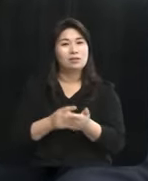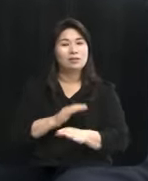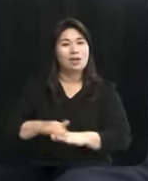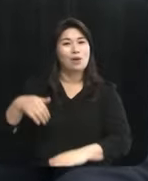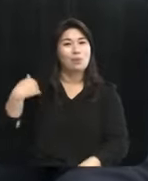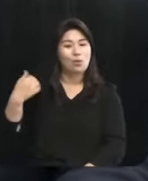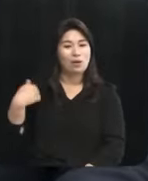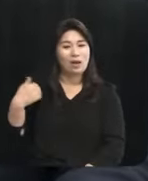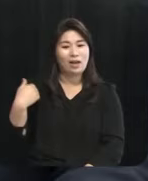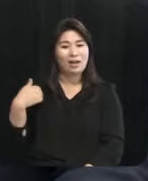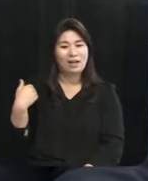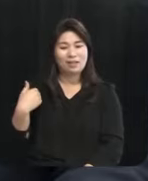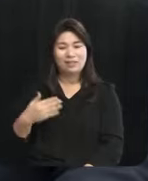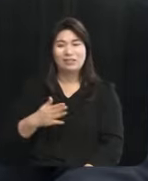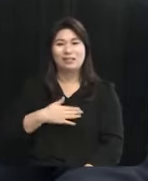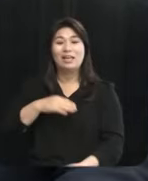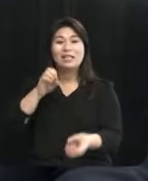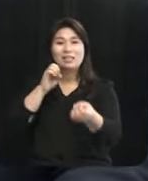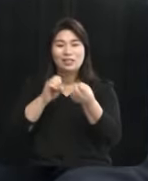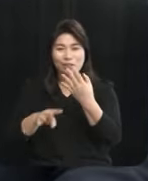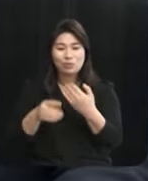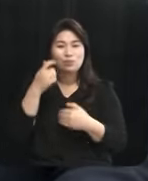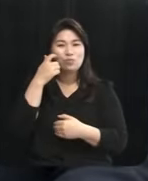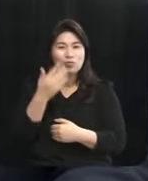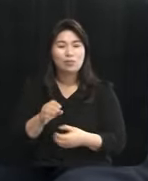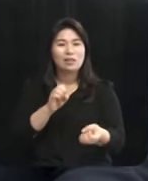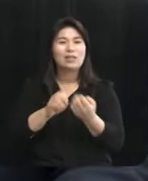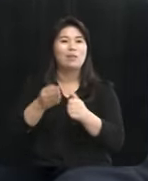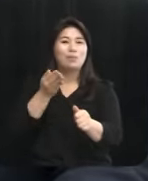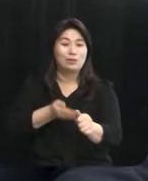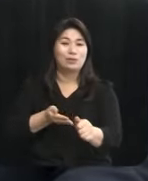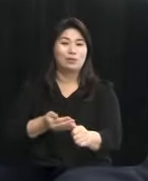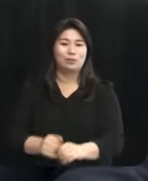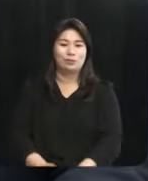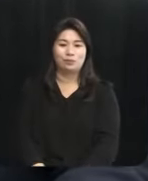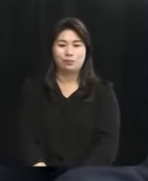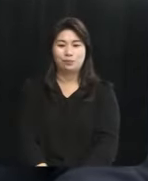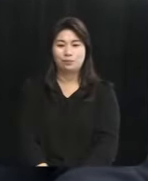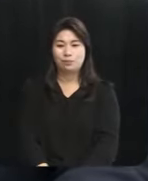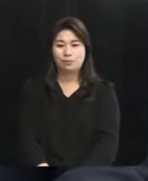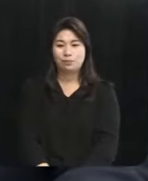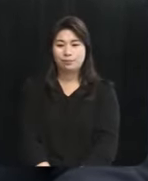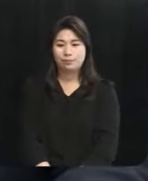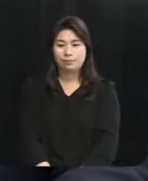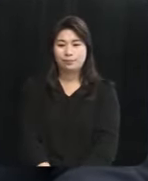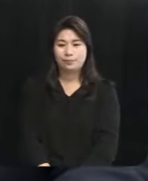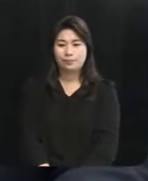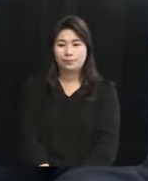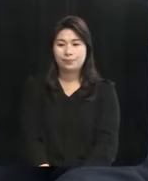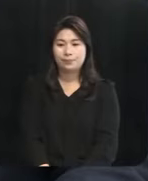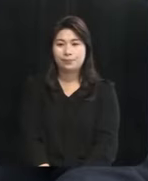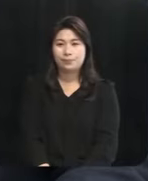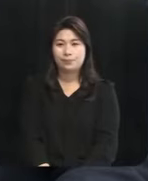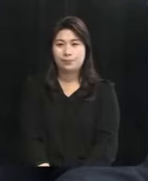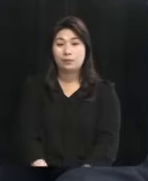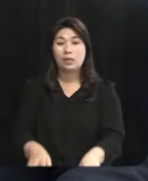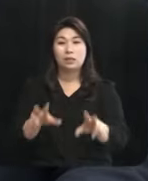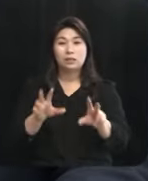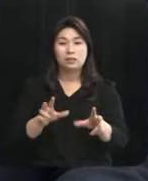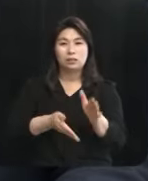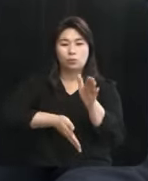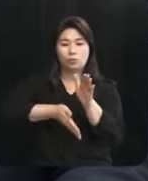아니 제 질문에 답을 해 주십시오 어디로 계획이 되어 있습니까 지금 도민들이 관심이 많은 부분입니다 지금